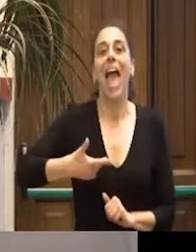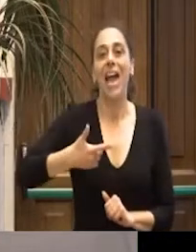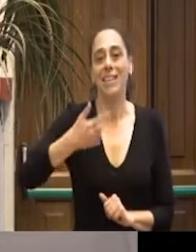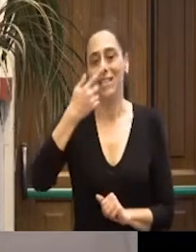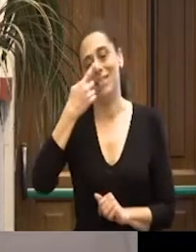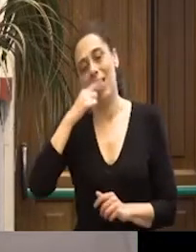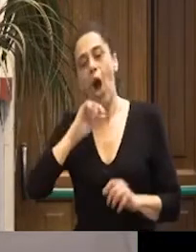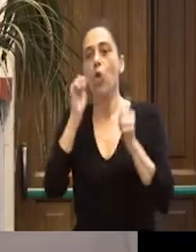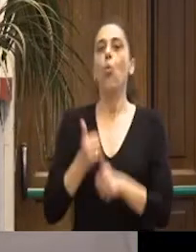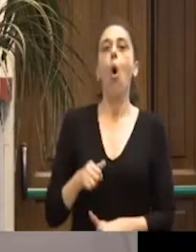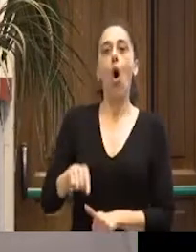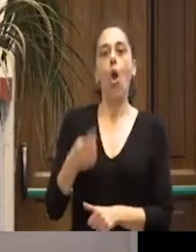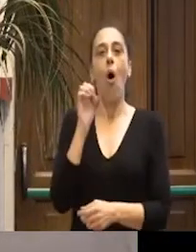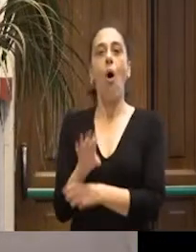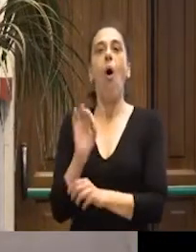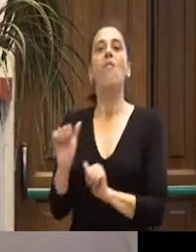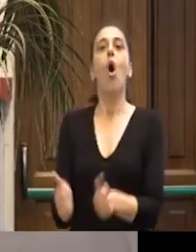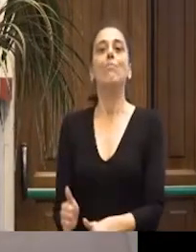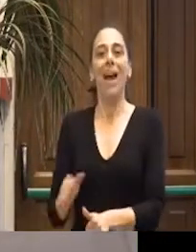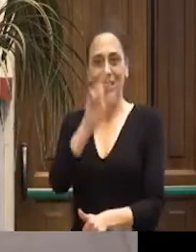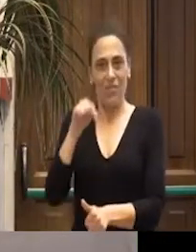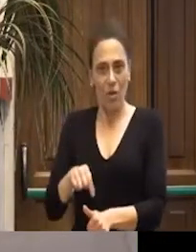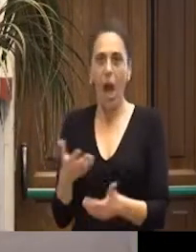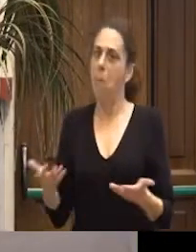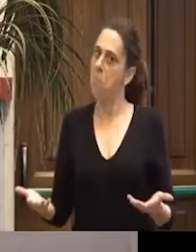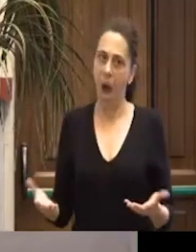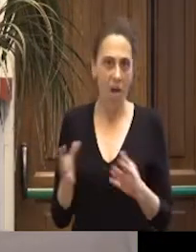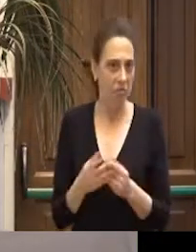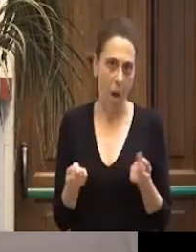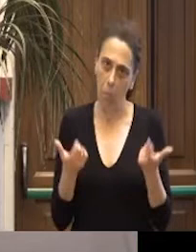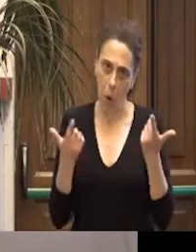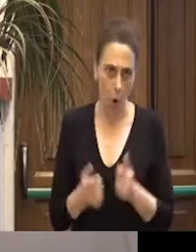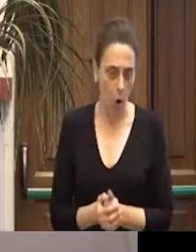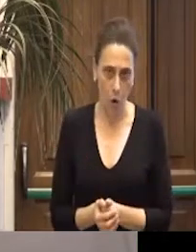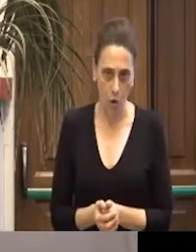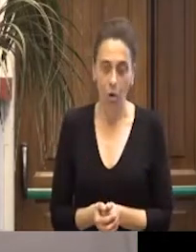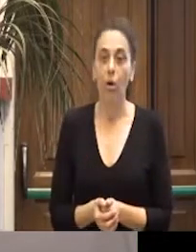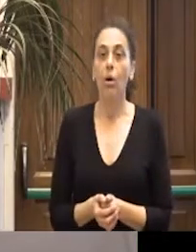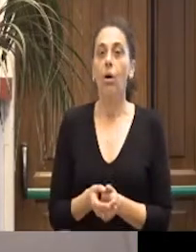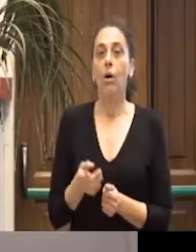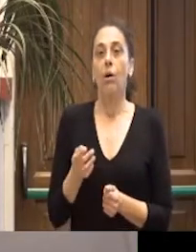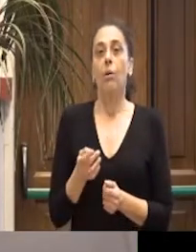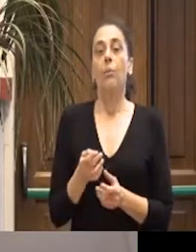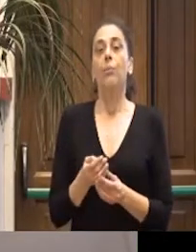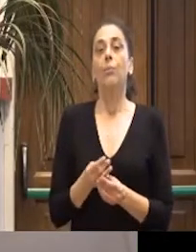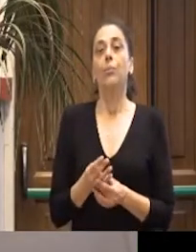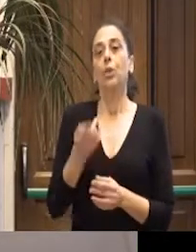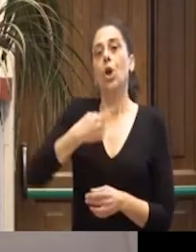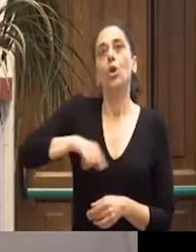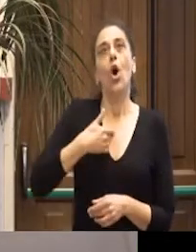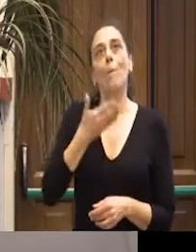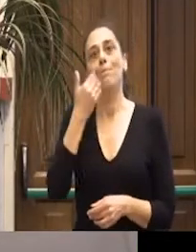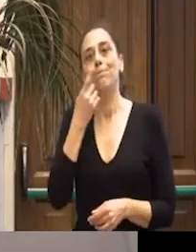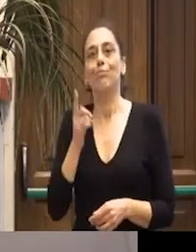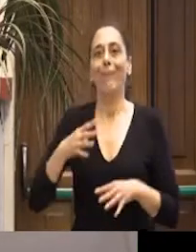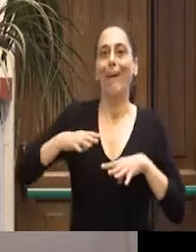Paese, poco si fa, è evidente che si fa poco, questo lo dico in termini anche di costruzione di rete, la nostra rete secondo me